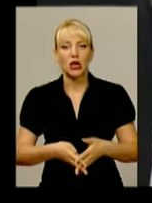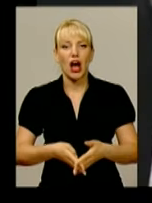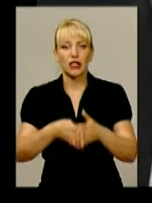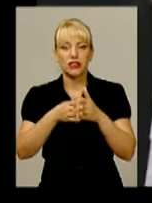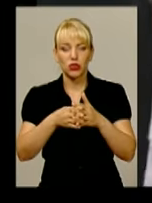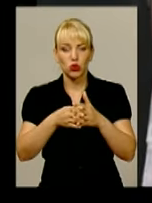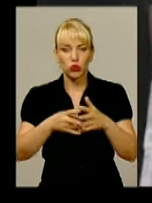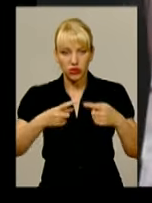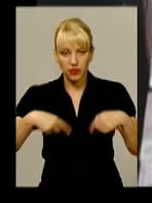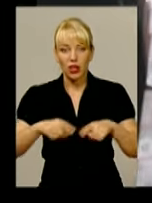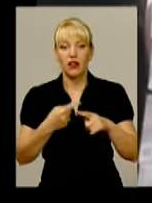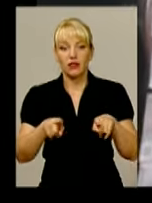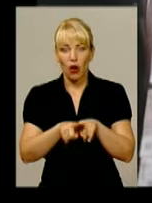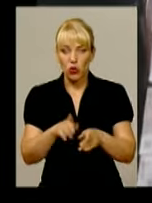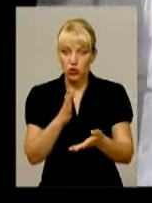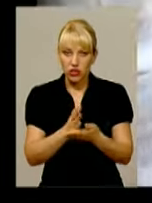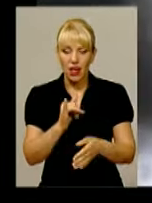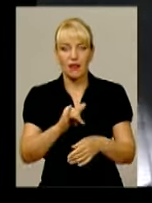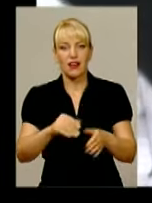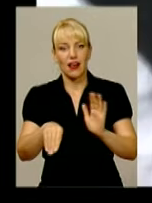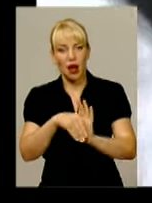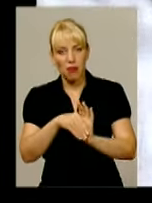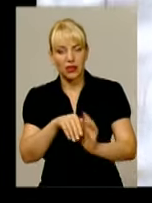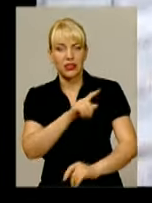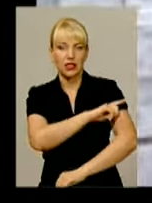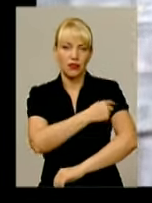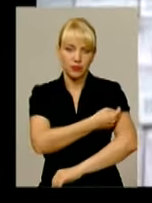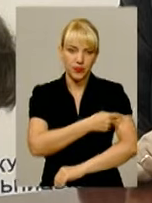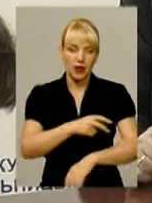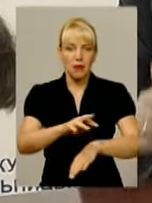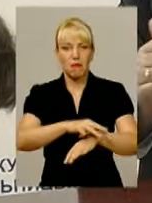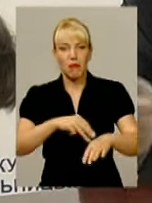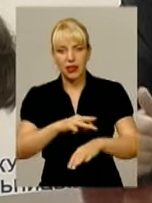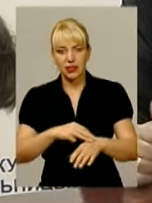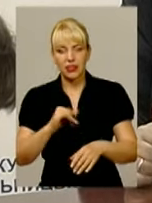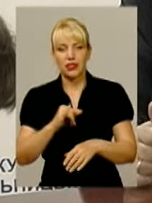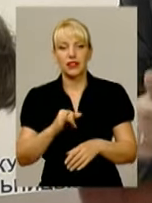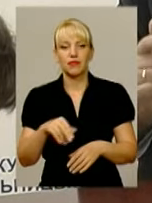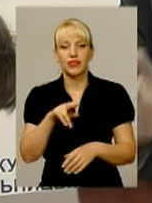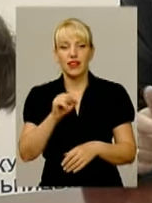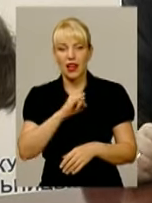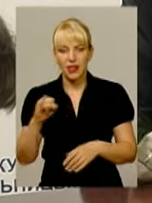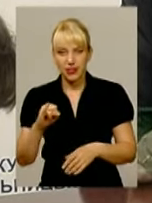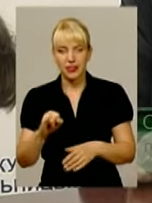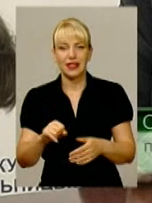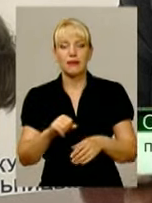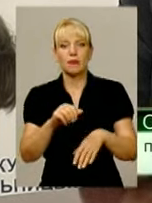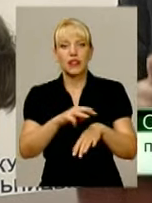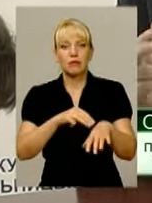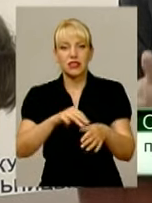Серед хабарників є і медики, та освітяни, а ще самі ж правоохоронці. Працівники ДАІ, дільничі інспектора,